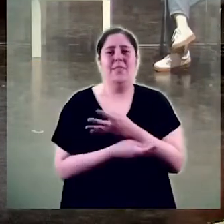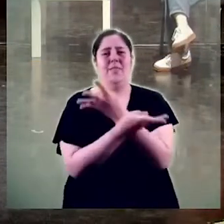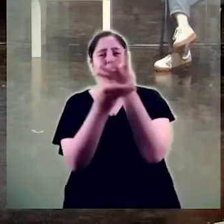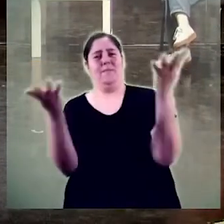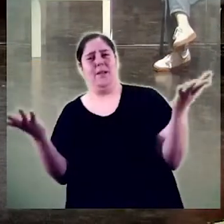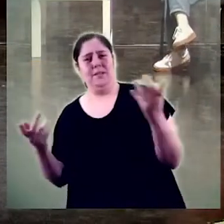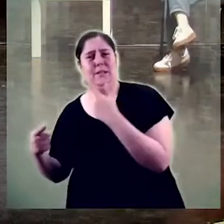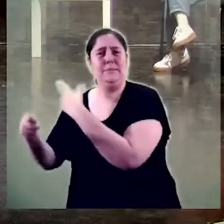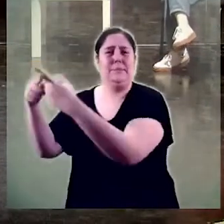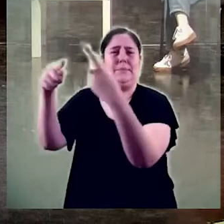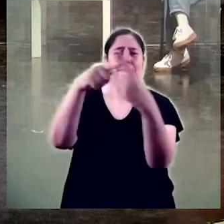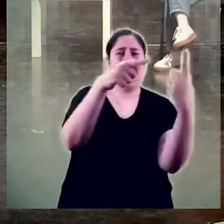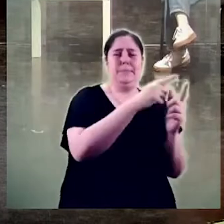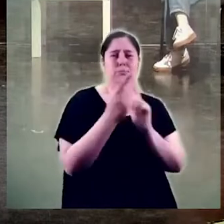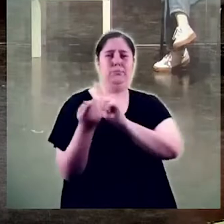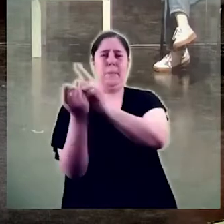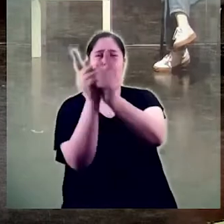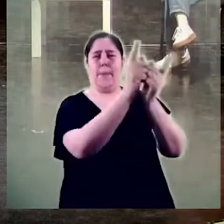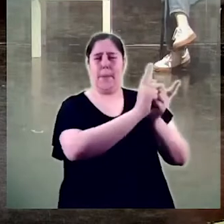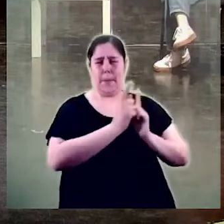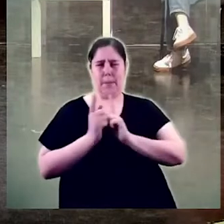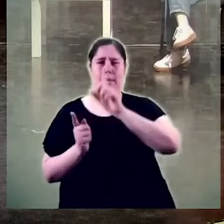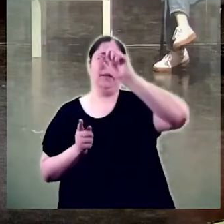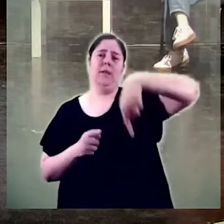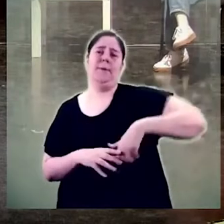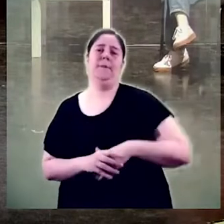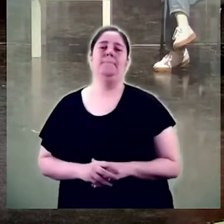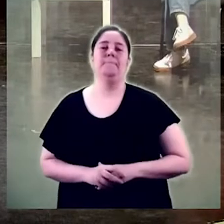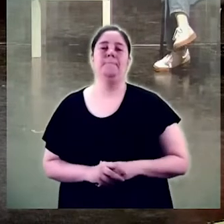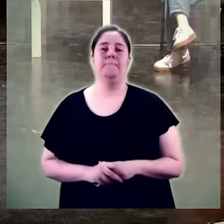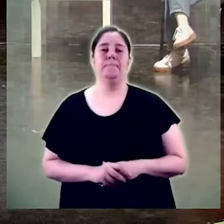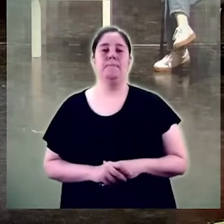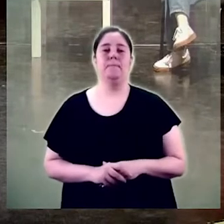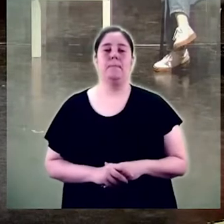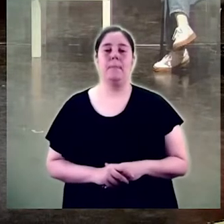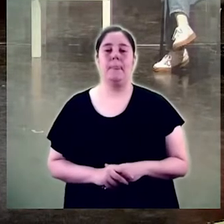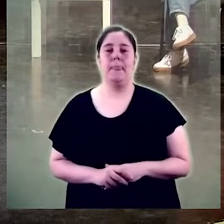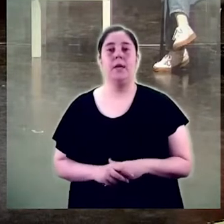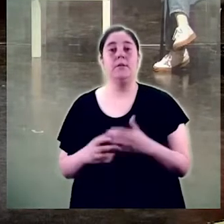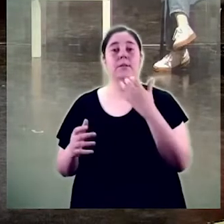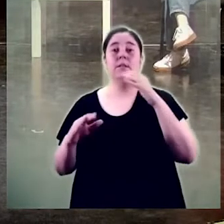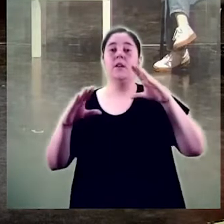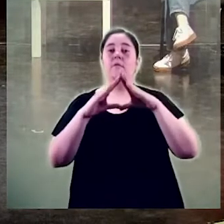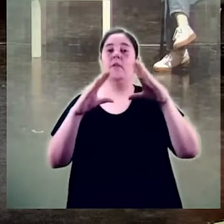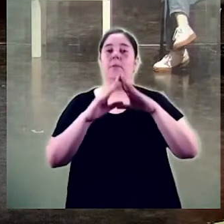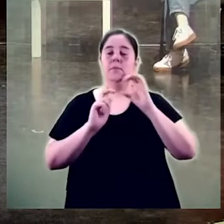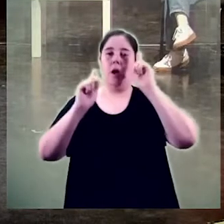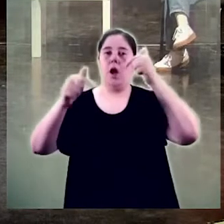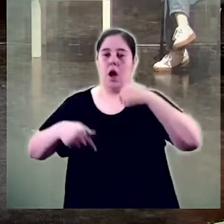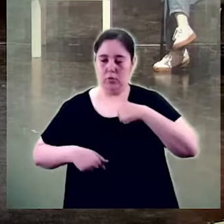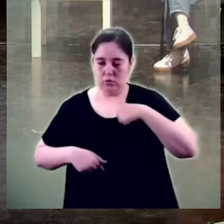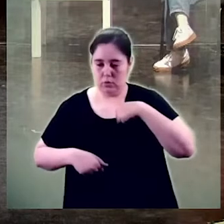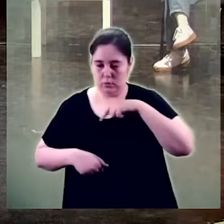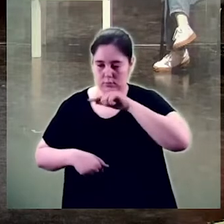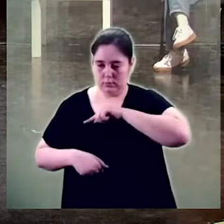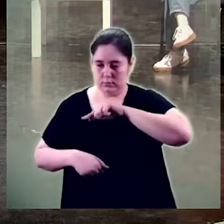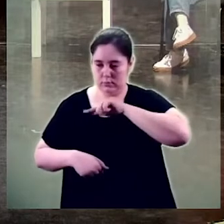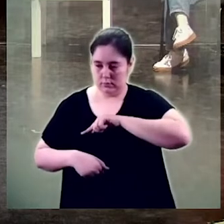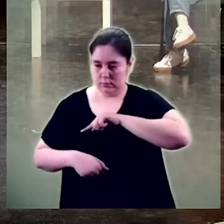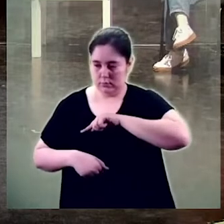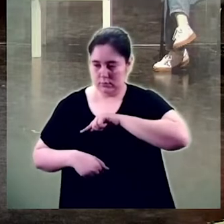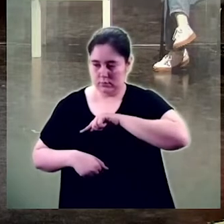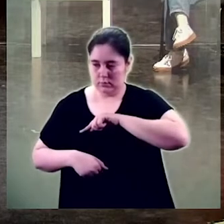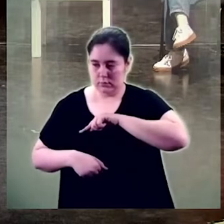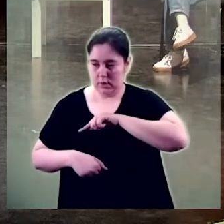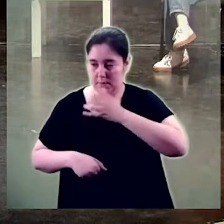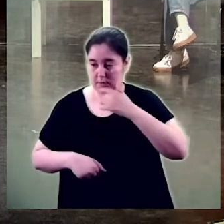canviant i calidoscopi. Forma part del llegat dels feminismes l'autoconsciència d'una anunciació situada com